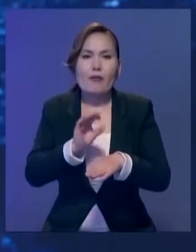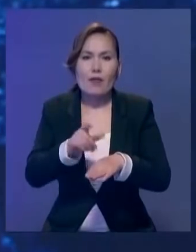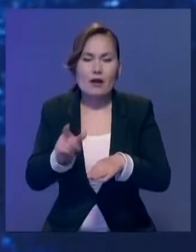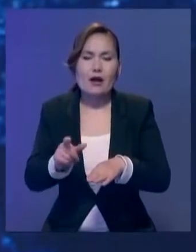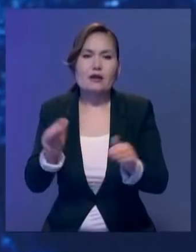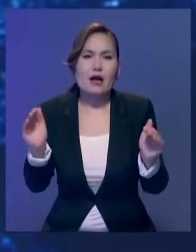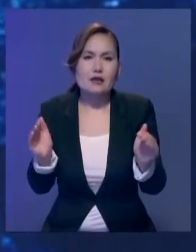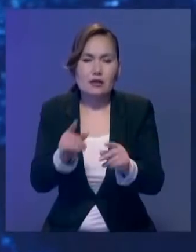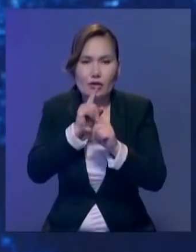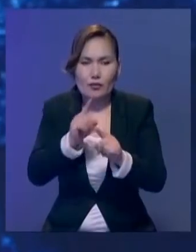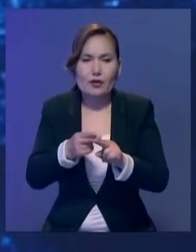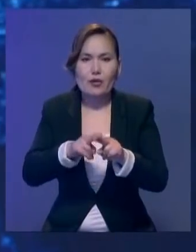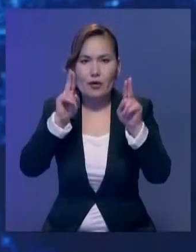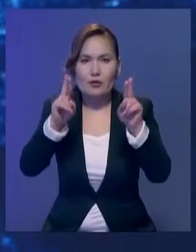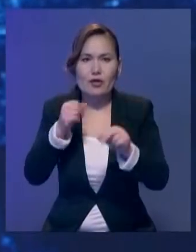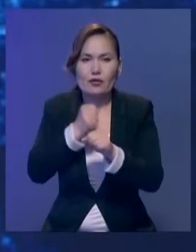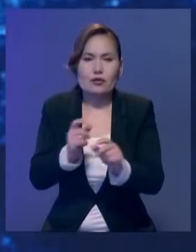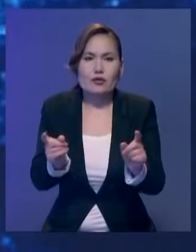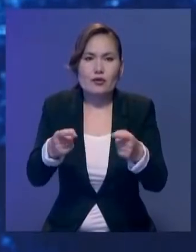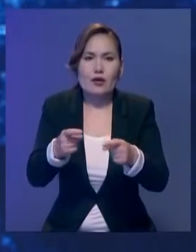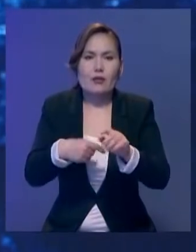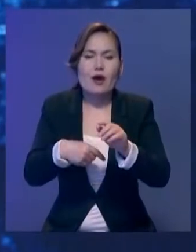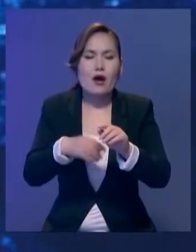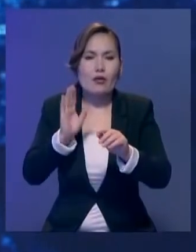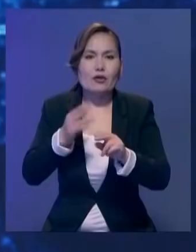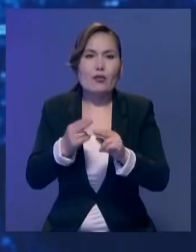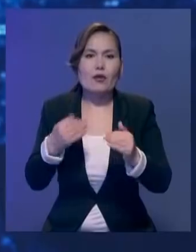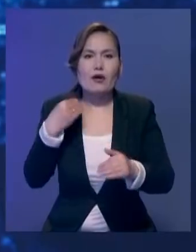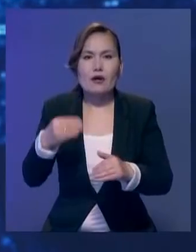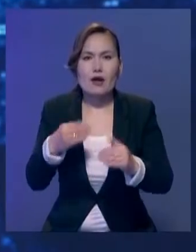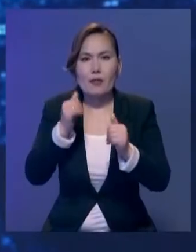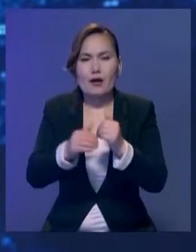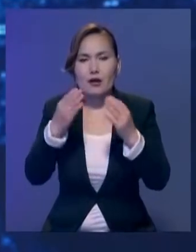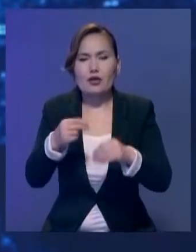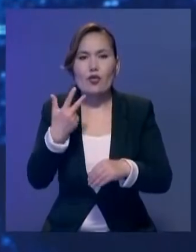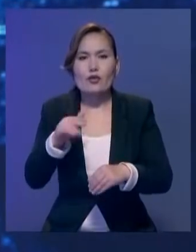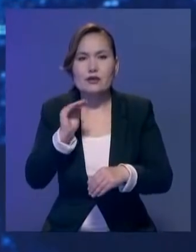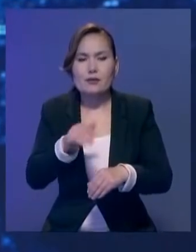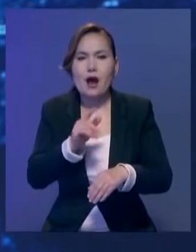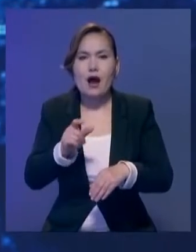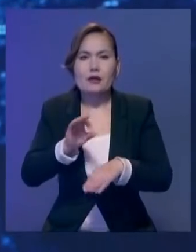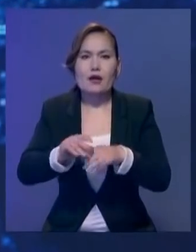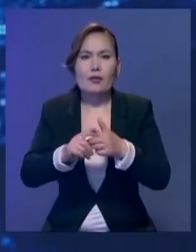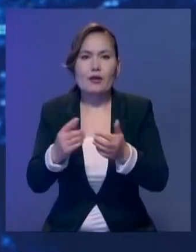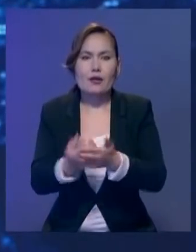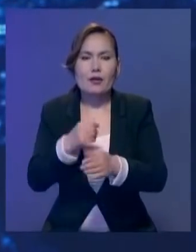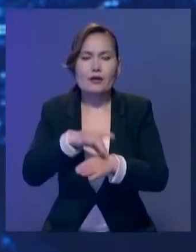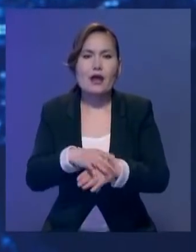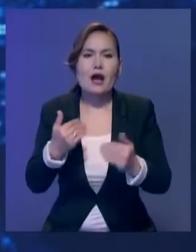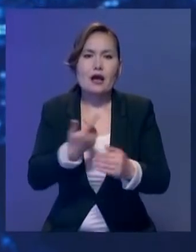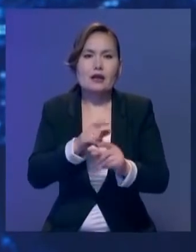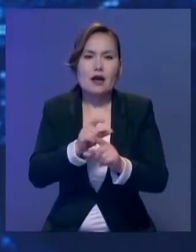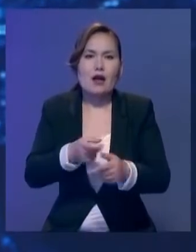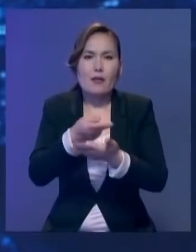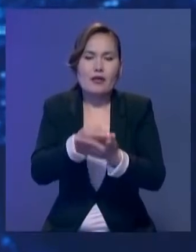талап қайта өзгеру мүмкіндейді бейліг өкілдері. Бүгінде Францияда күніне 30 мүннан астам науқастыр келуде. Қазір жан сақтау